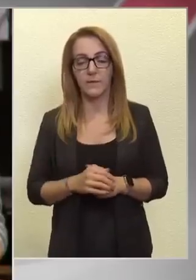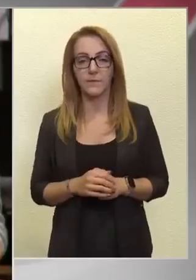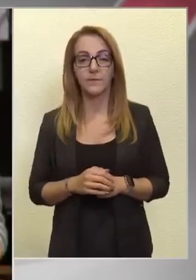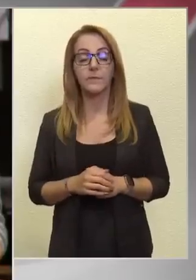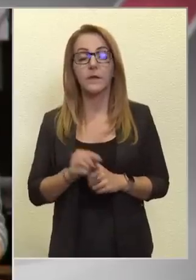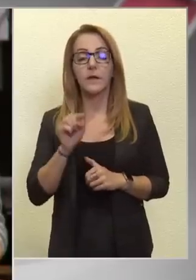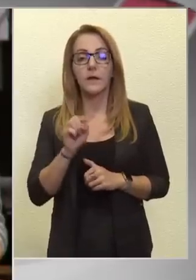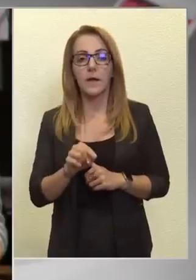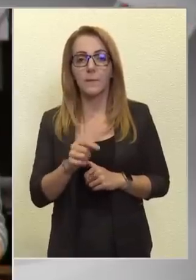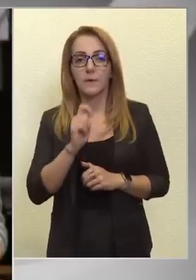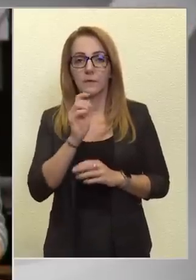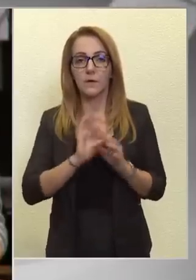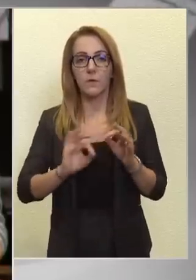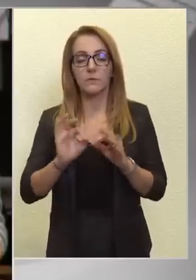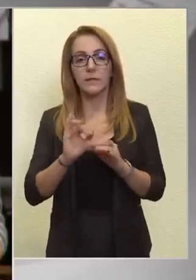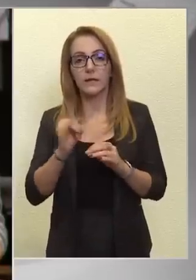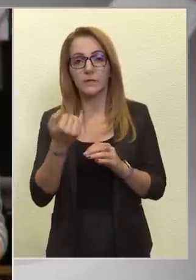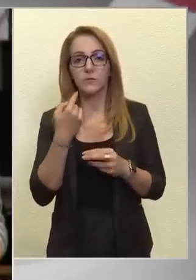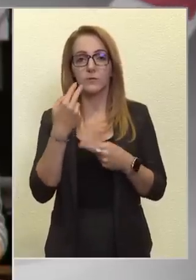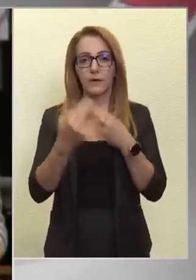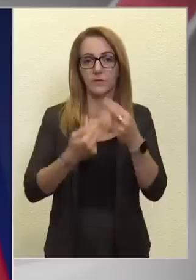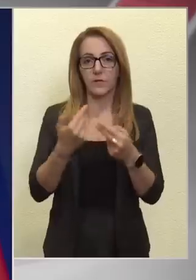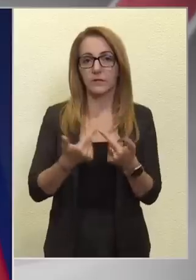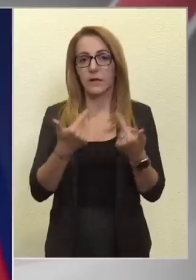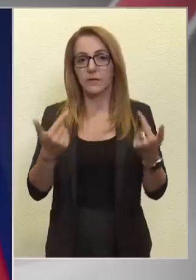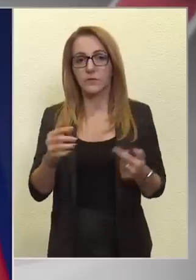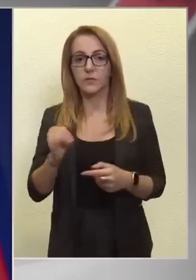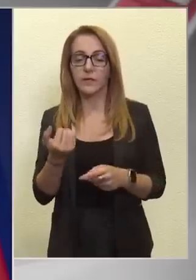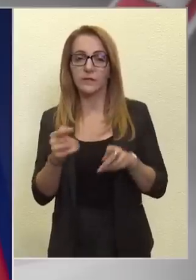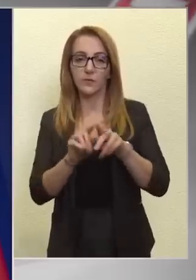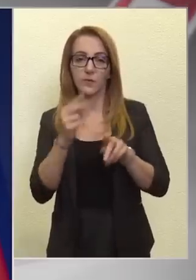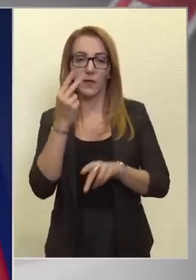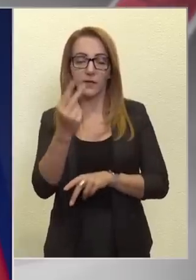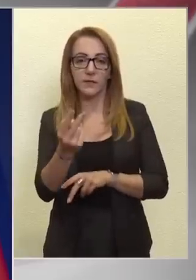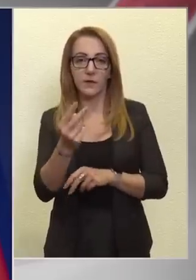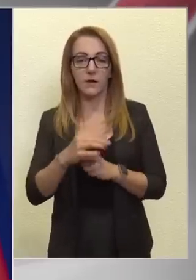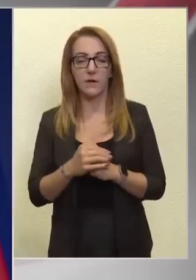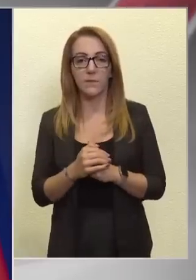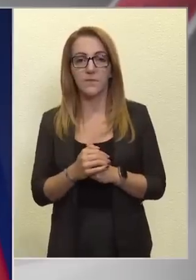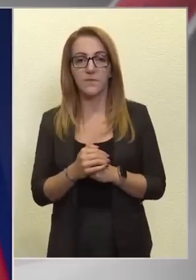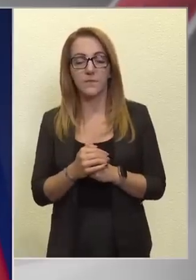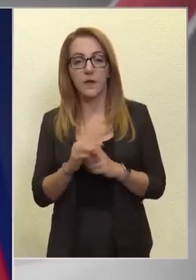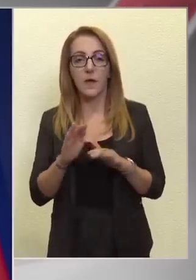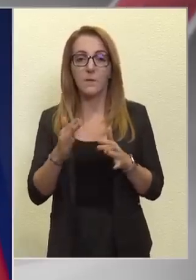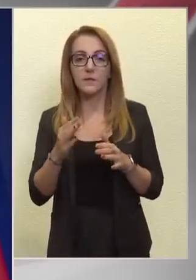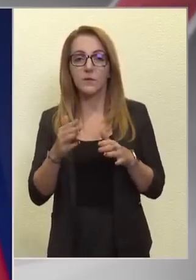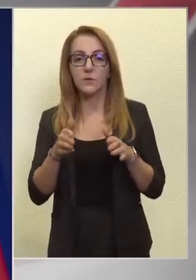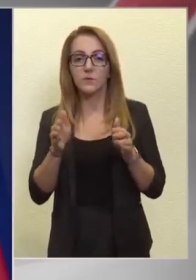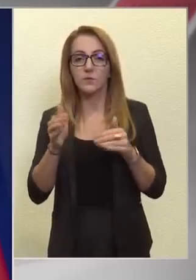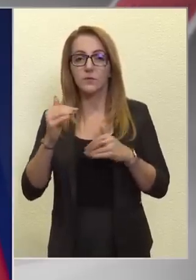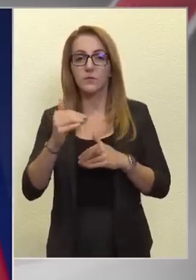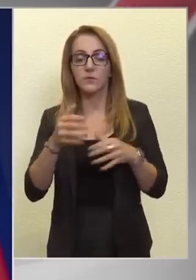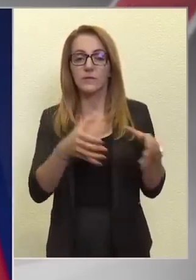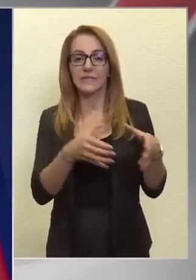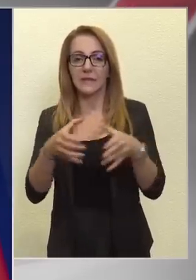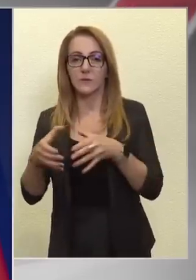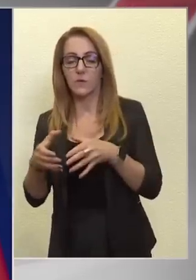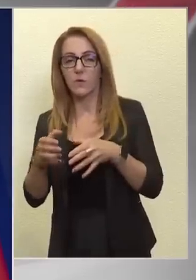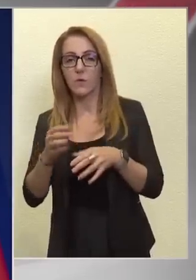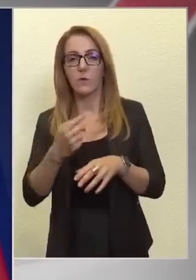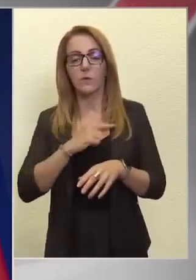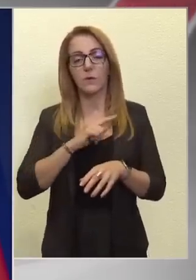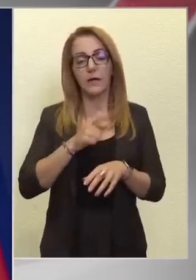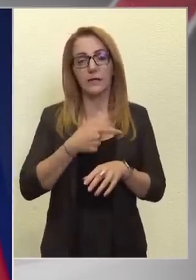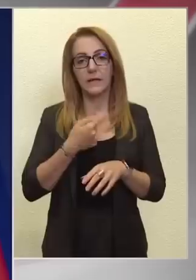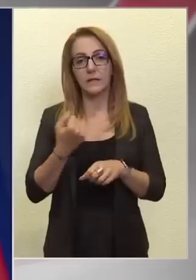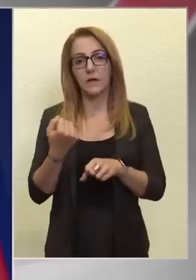Ebben Magyarország is megvizsgálta a lehetőségeit, és azt látja, hogy a bizonyos szektorai energiaintenzívek, mi meg is